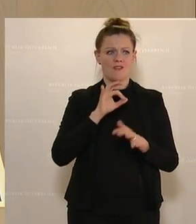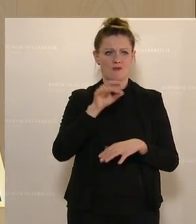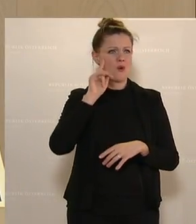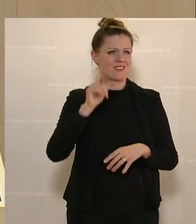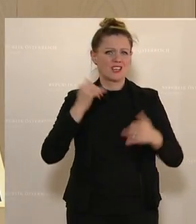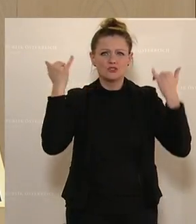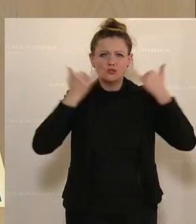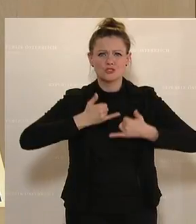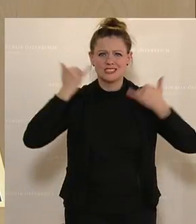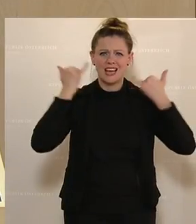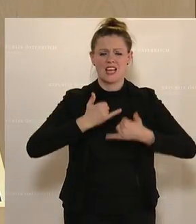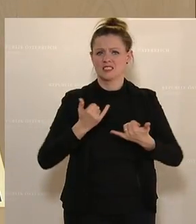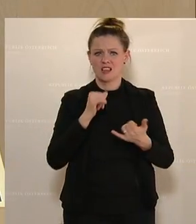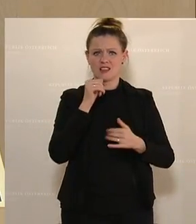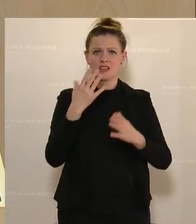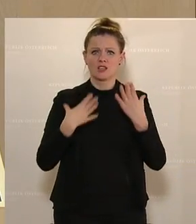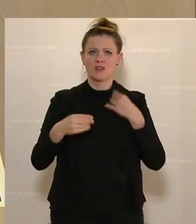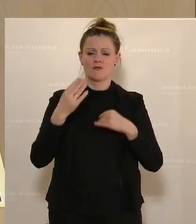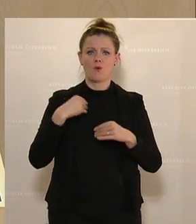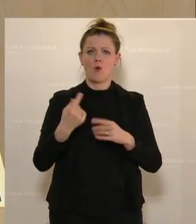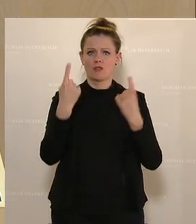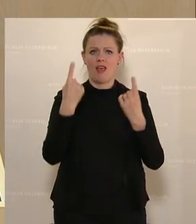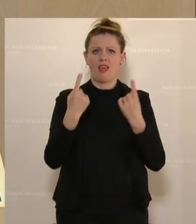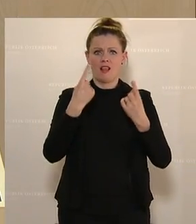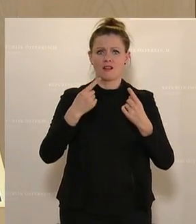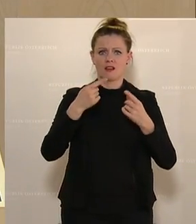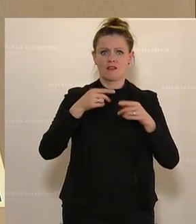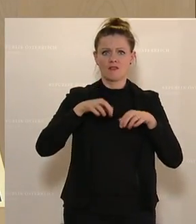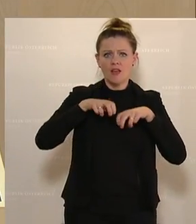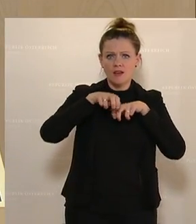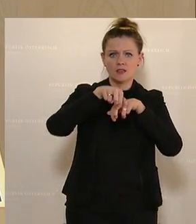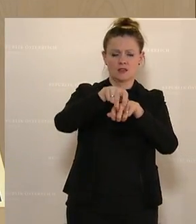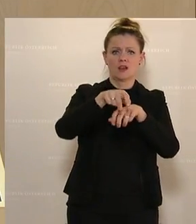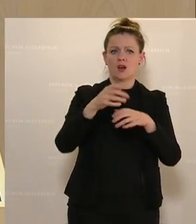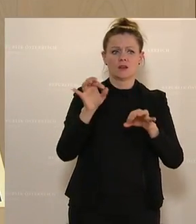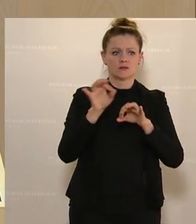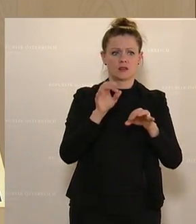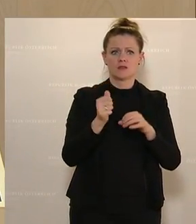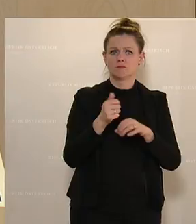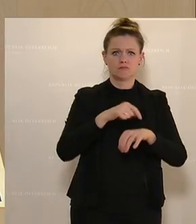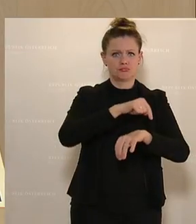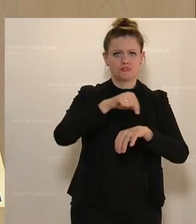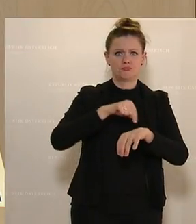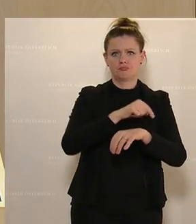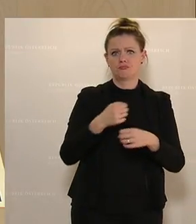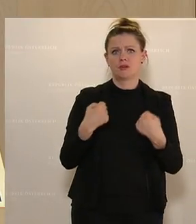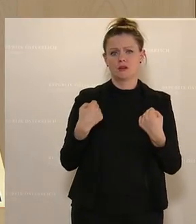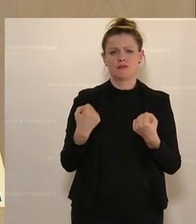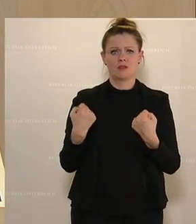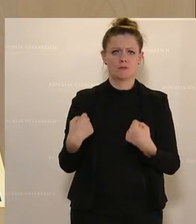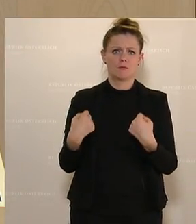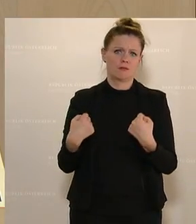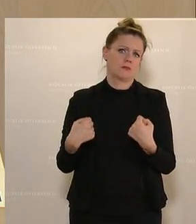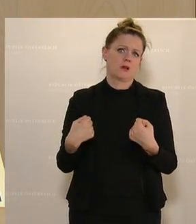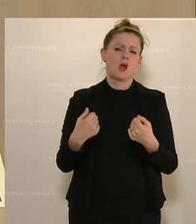gewohnt, dass sie da auf einen Transport darauf müssen, dass sie dann, wenn es blöd hergeht, über mehrere Stunden sozusagen herumgeführt